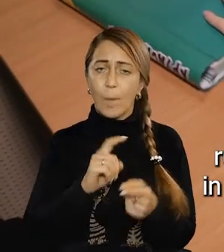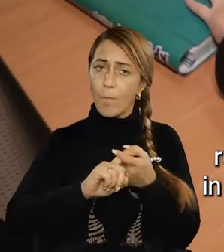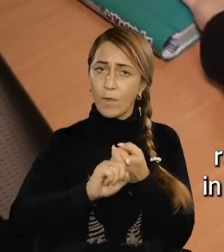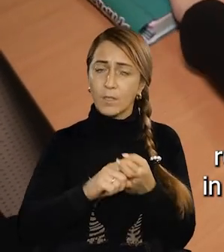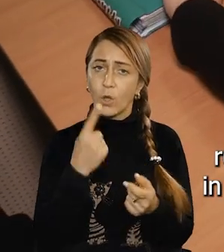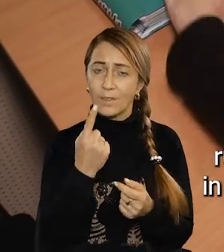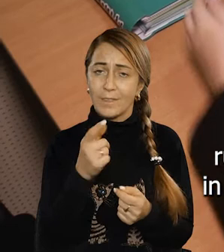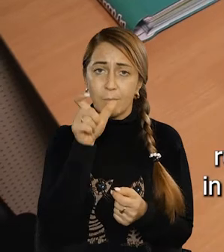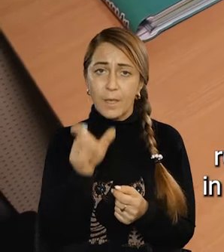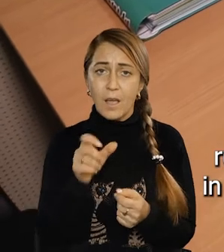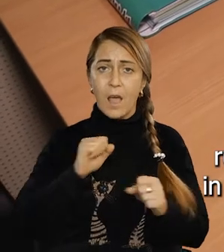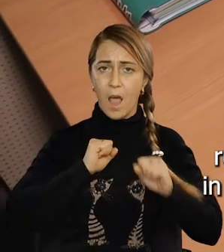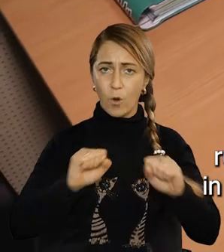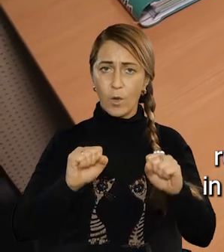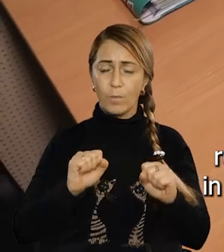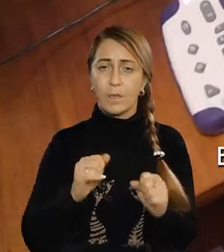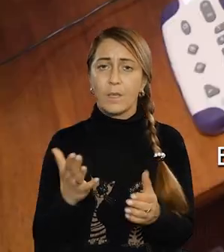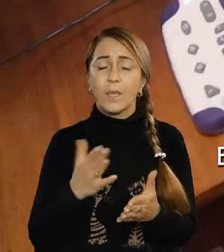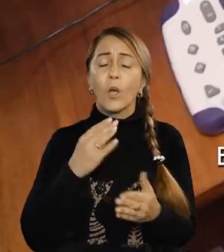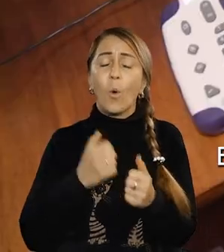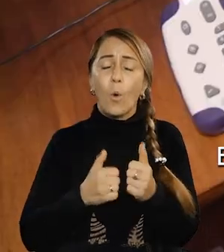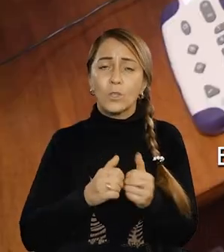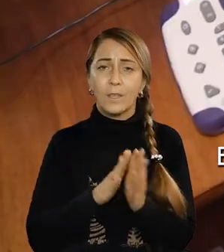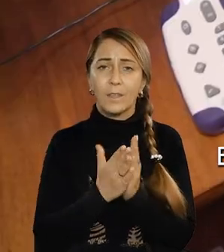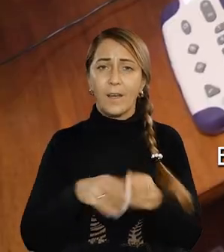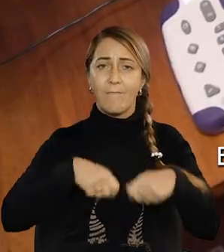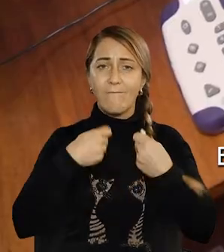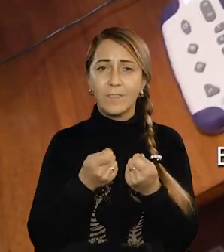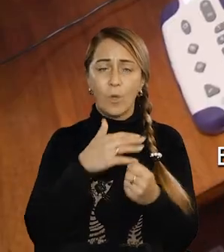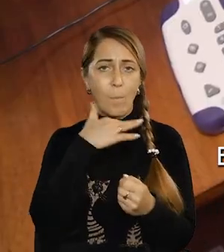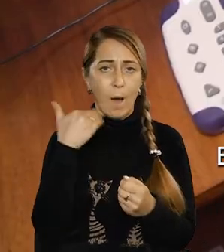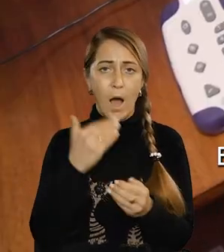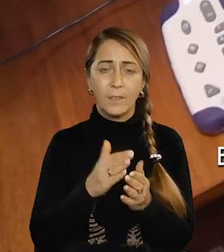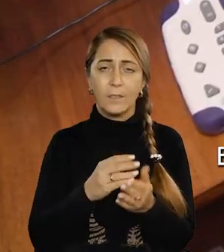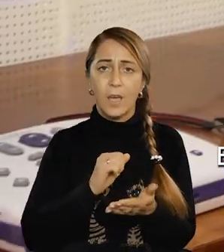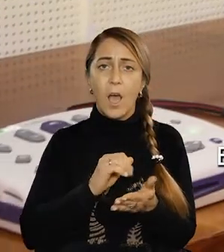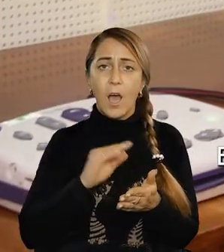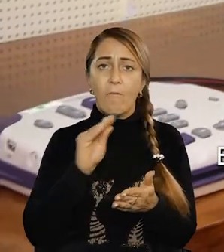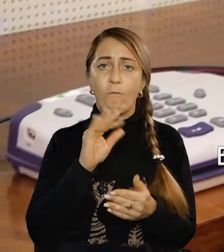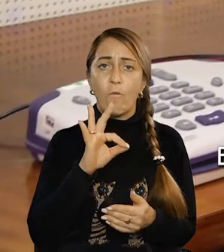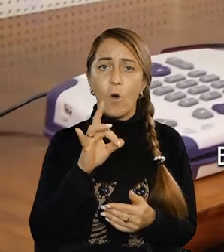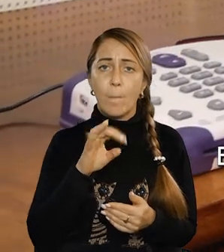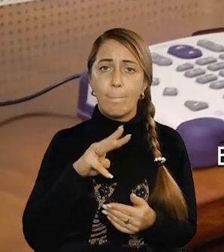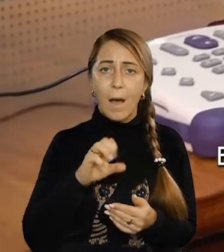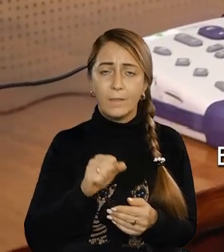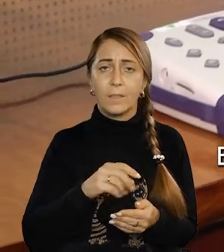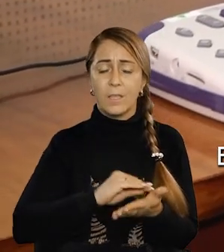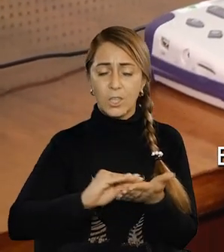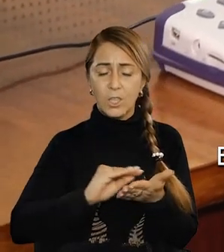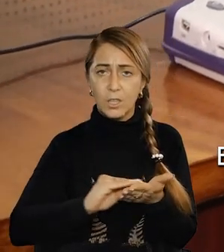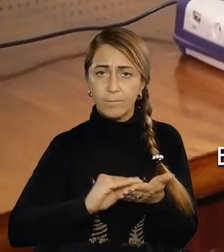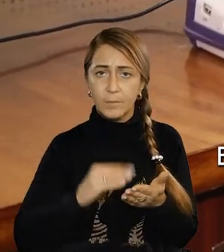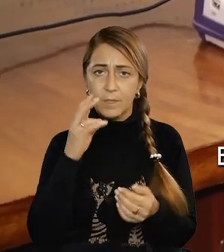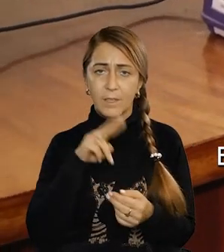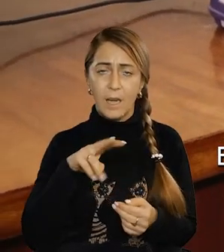'язані одним героєм та сюжетною лінією. Кожна книга видана у багатьох форматах – плоскодрукований, збільшений кегель, шрифт